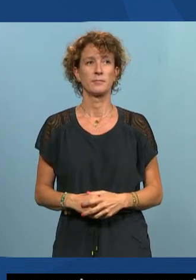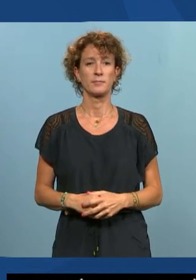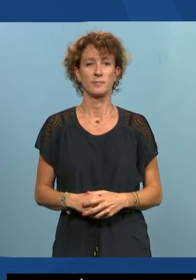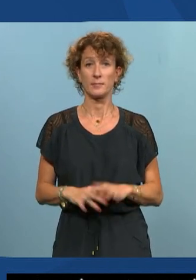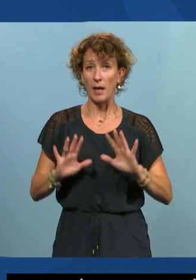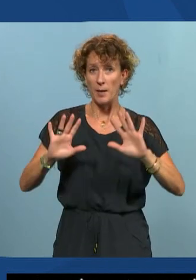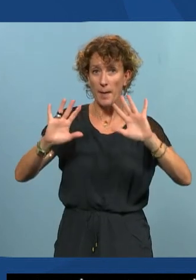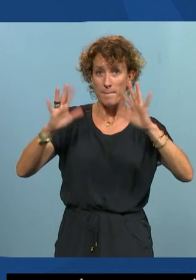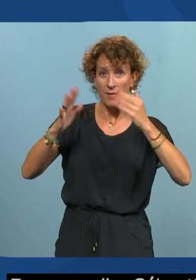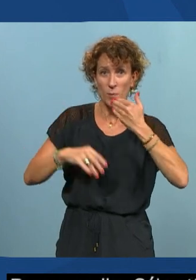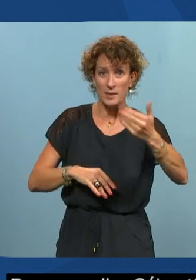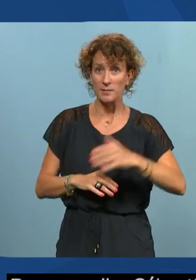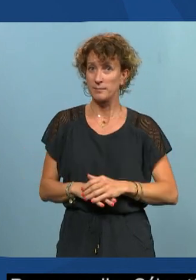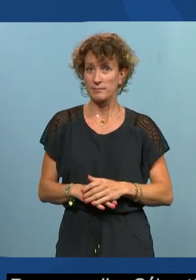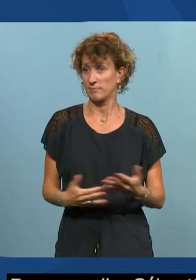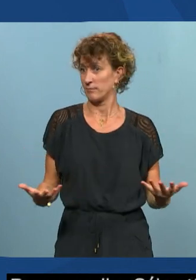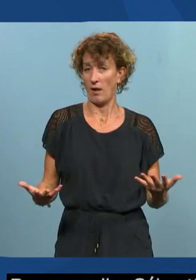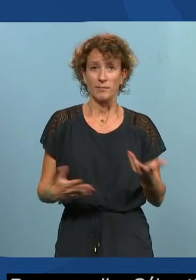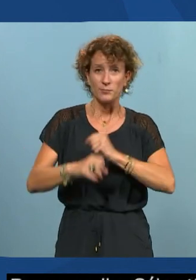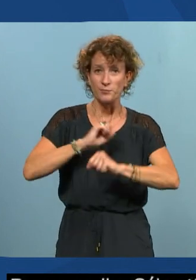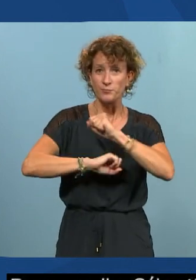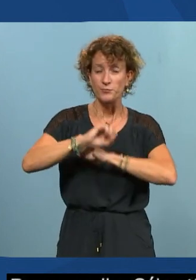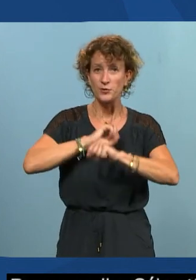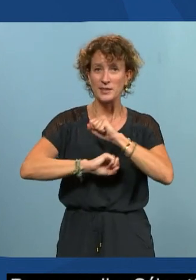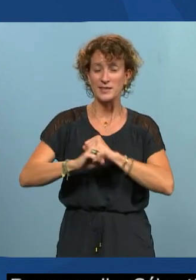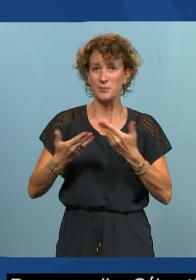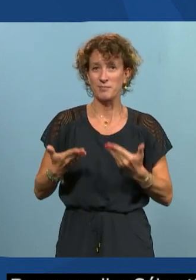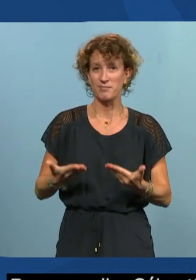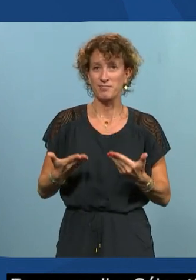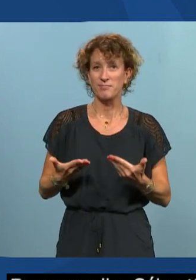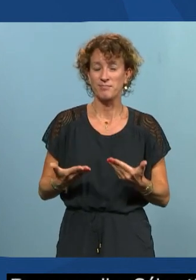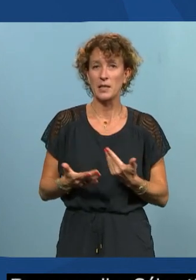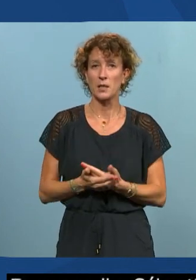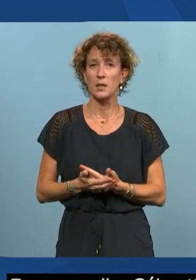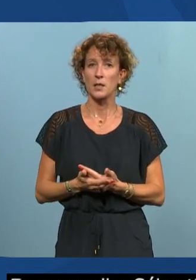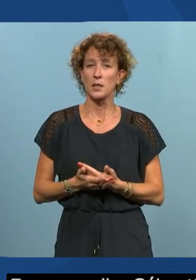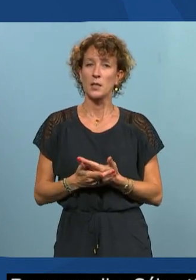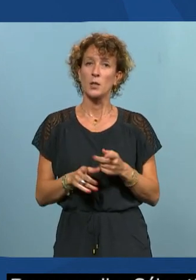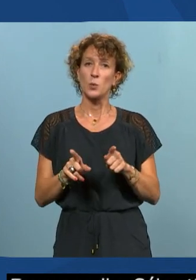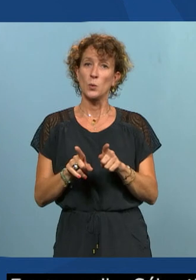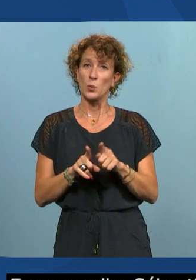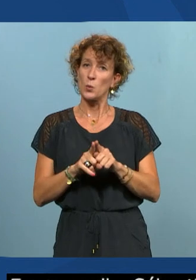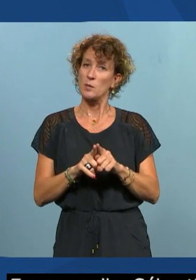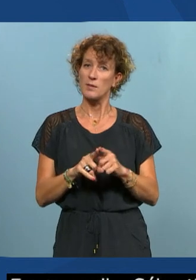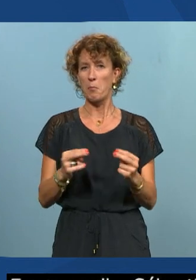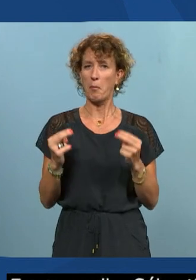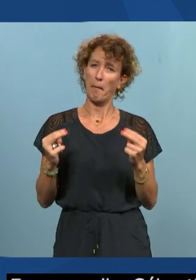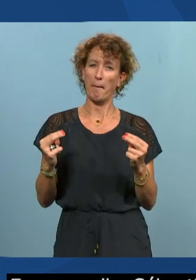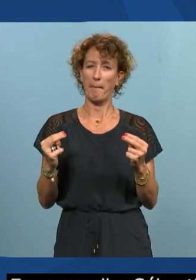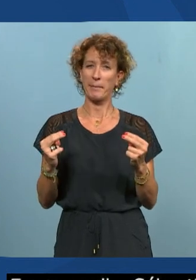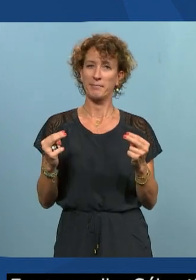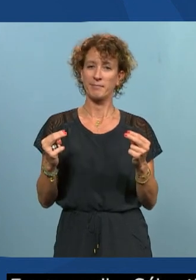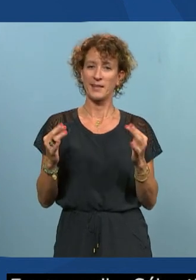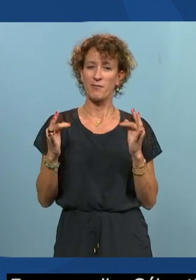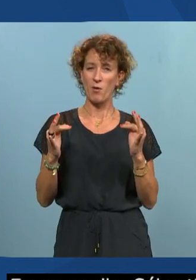bravo et merci d'avoir organisé ça et d'avoir bien levé le niveau aussi sur les